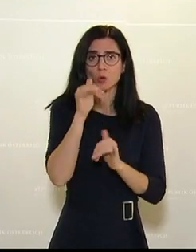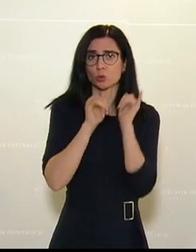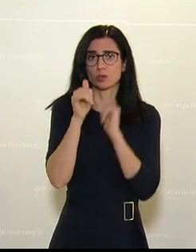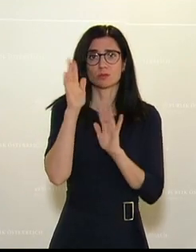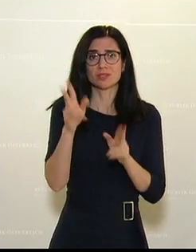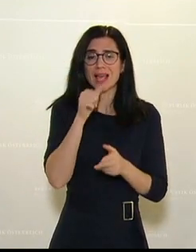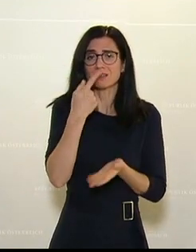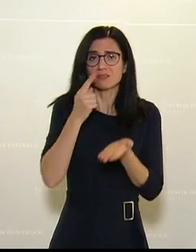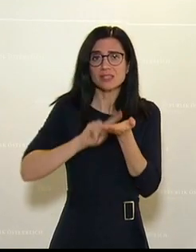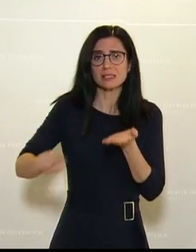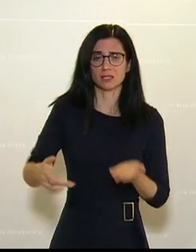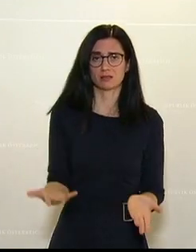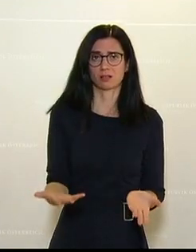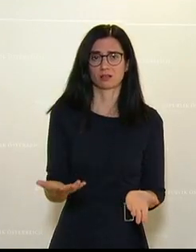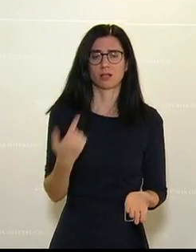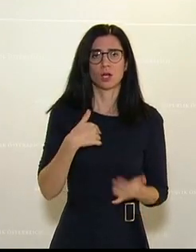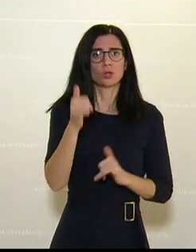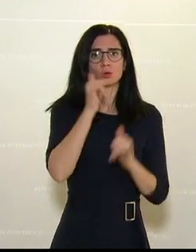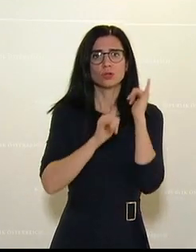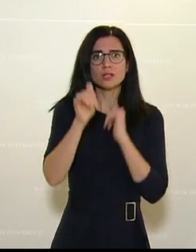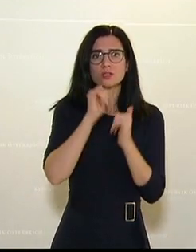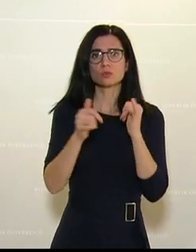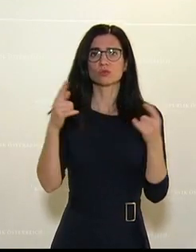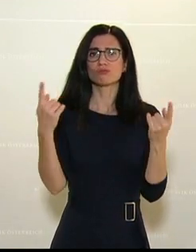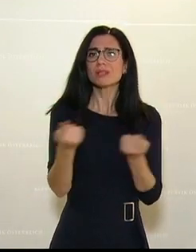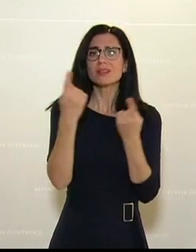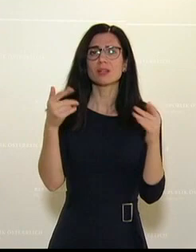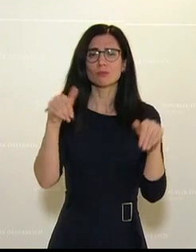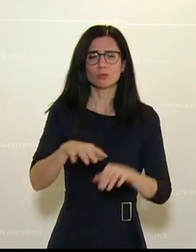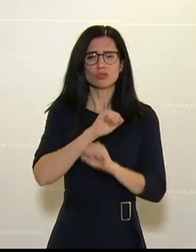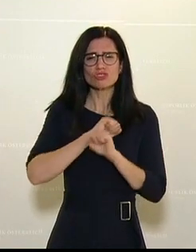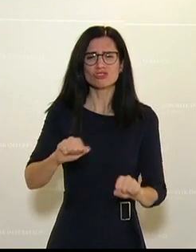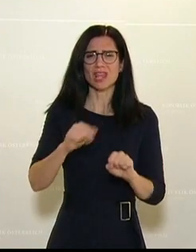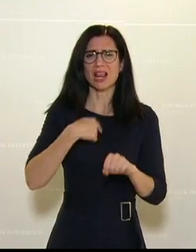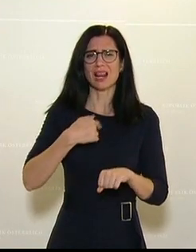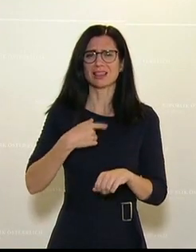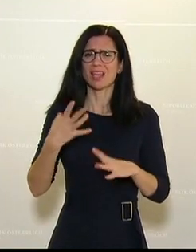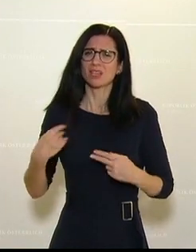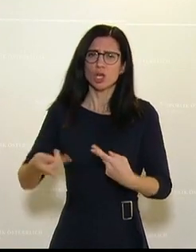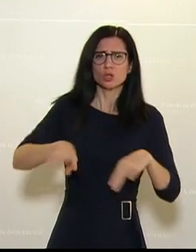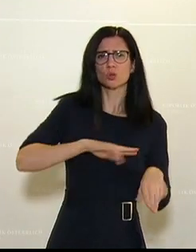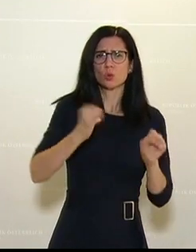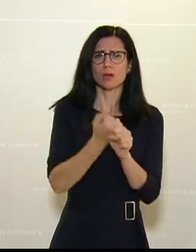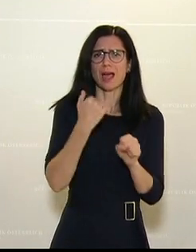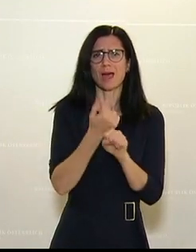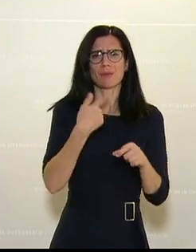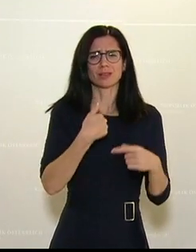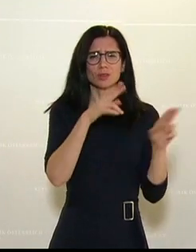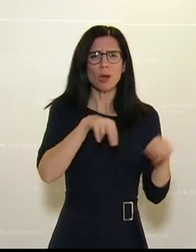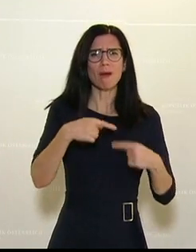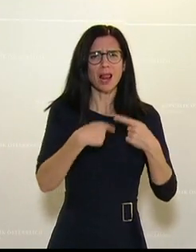in aller Kürze. Wir müssen schauen, dass wir den Tourismus und unsere Betriebe so rasch wie möglich wieder zum Arbeiten bringen.